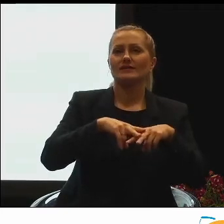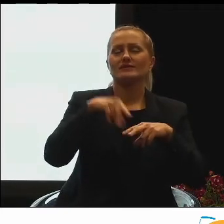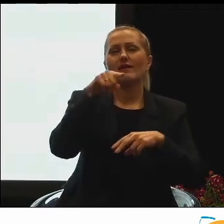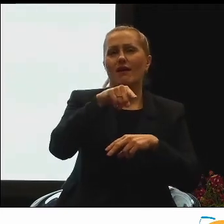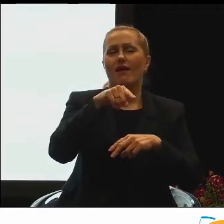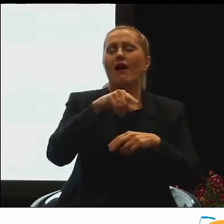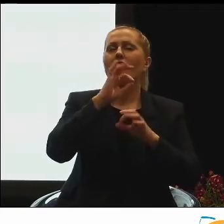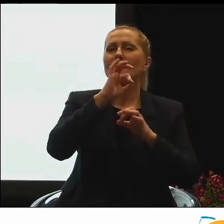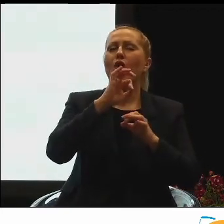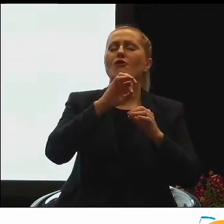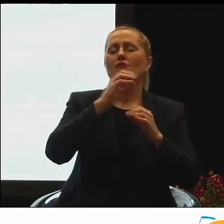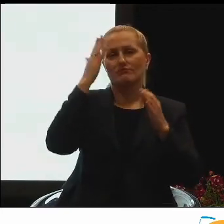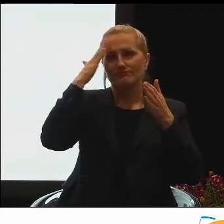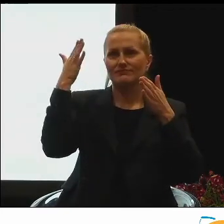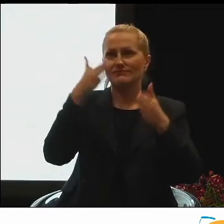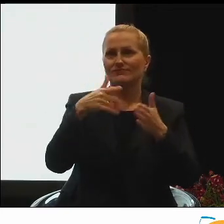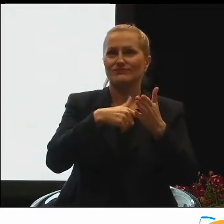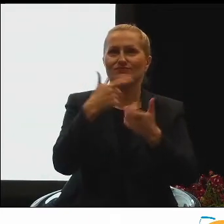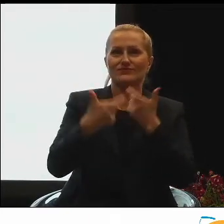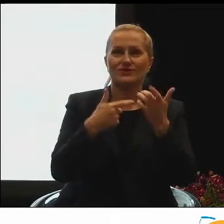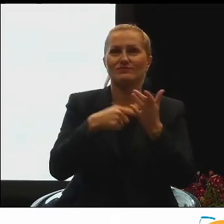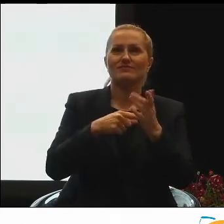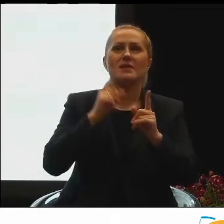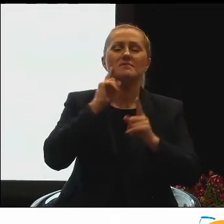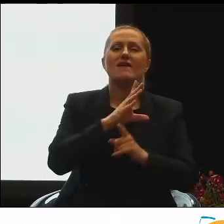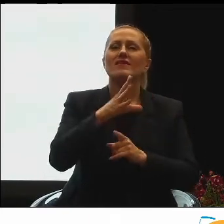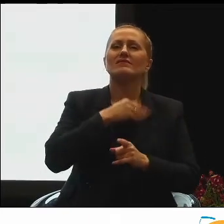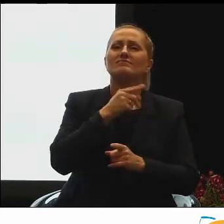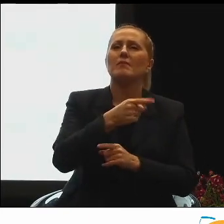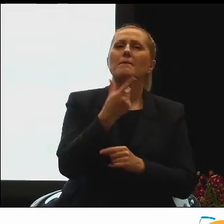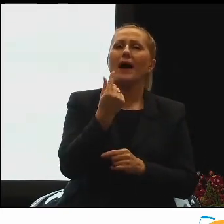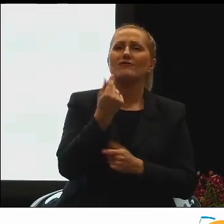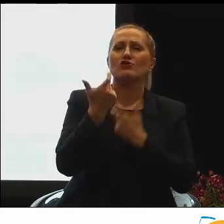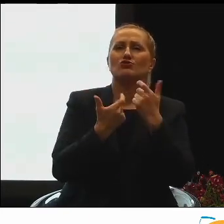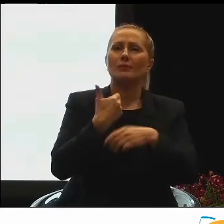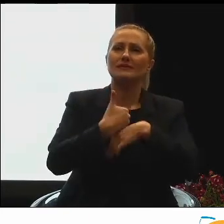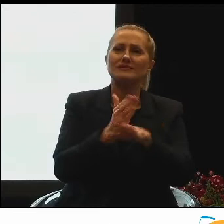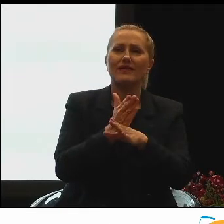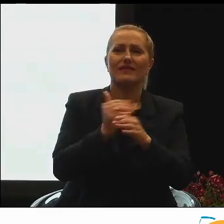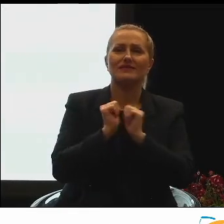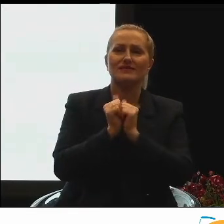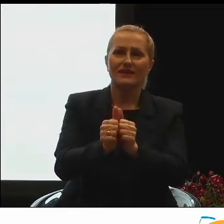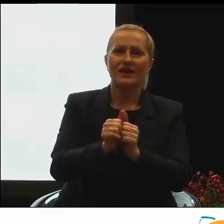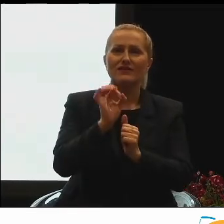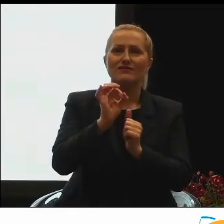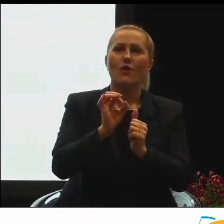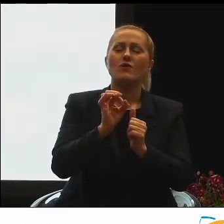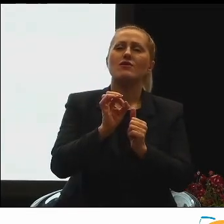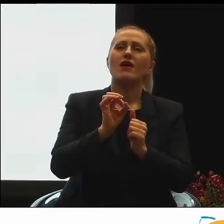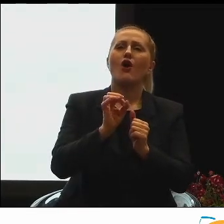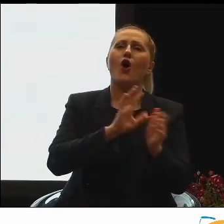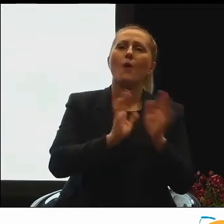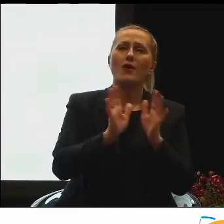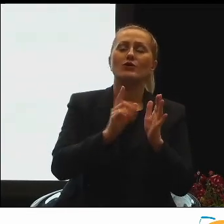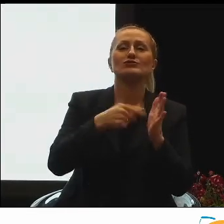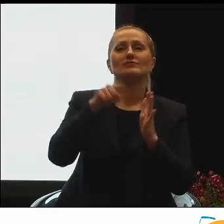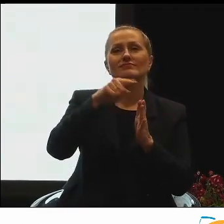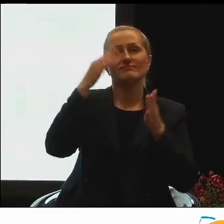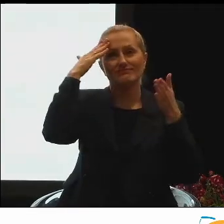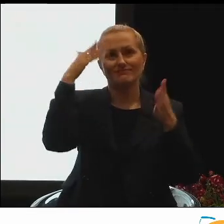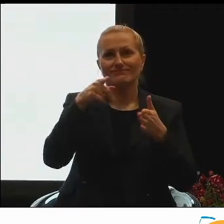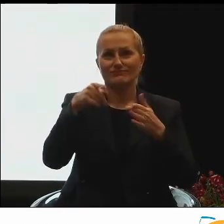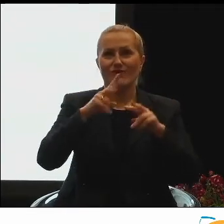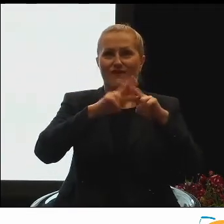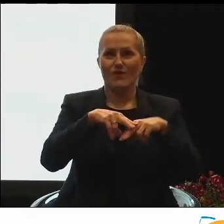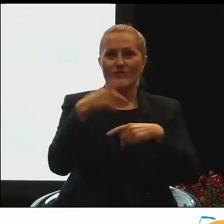partnerskie dzielenie ról opiekuńczych promuje tym, co się zajmuje